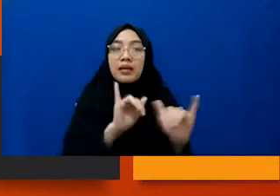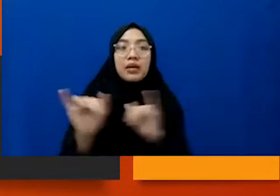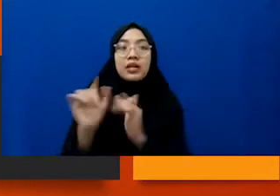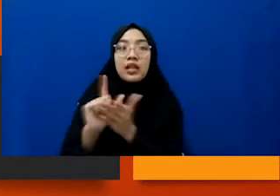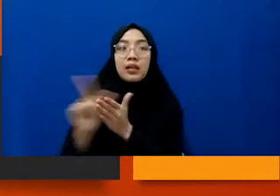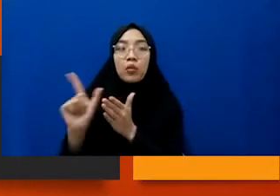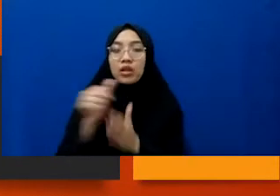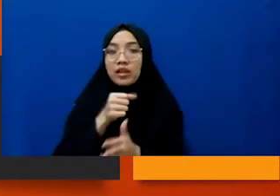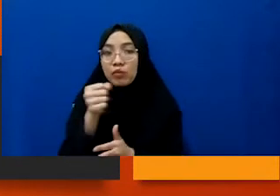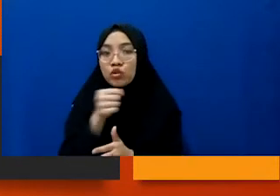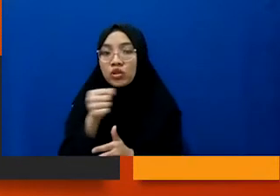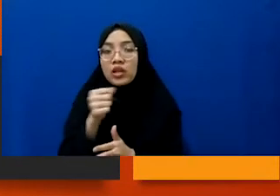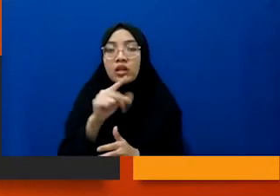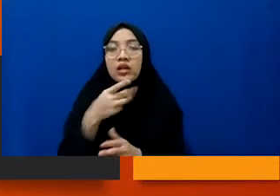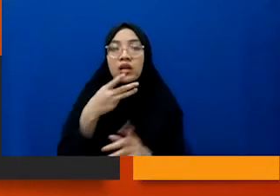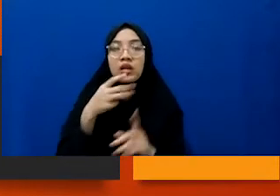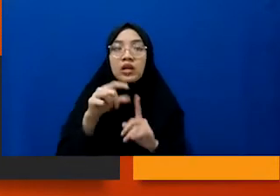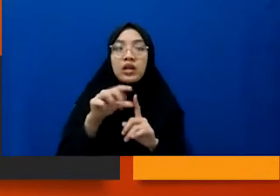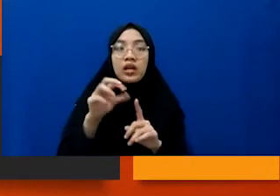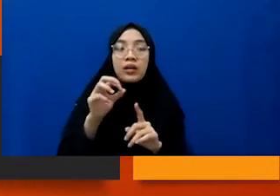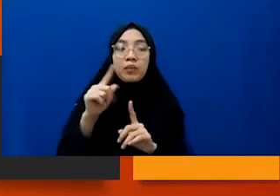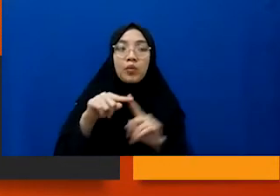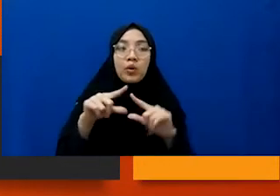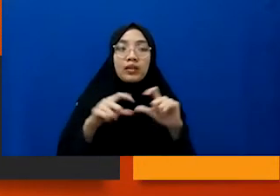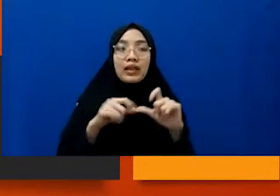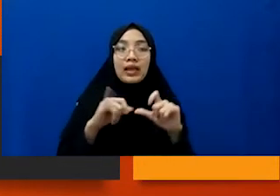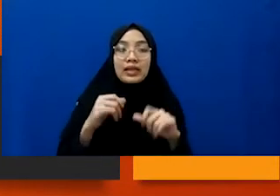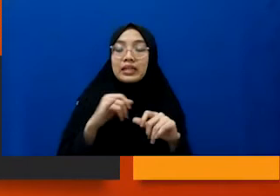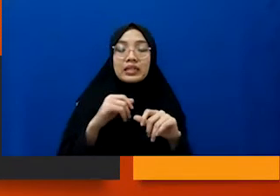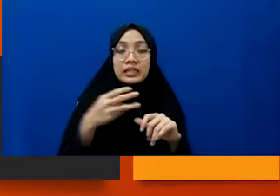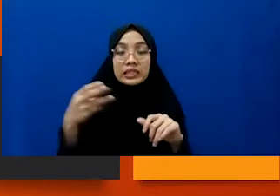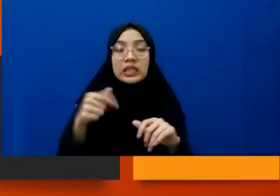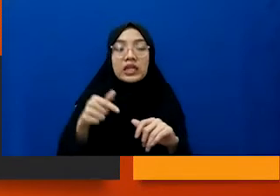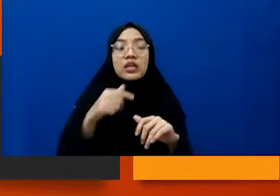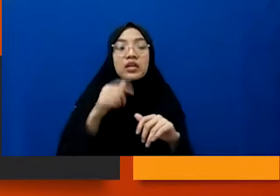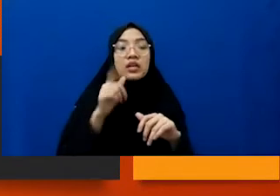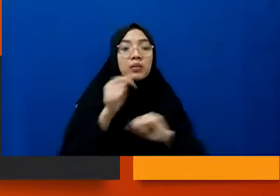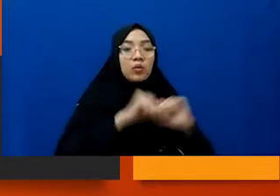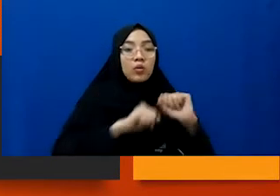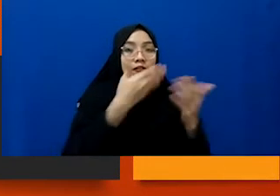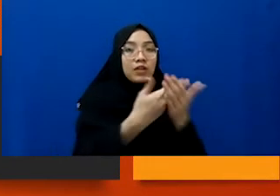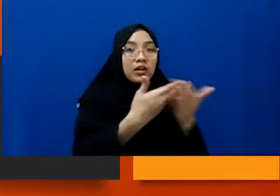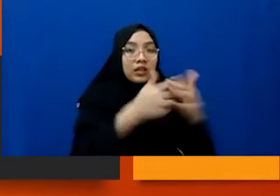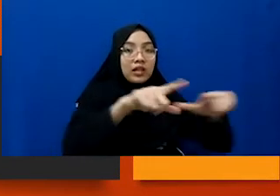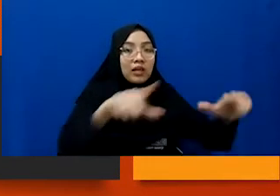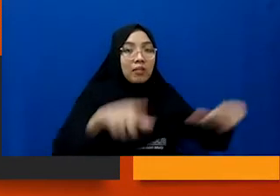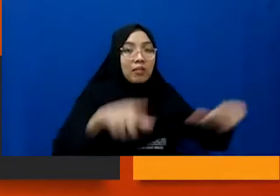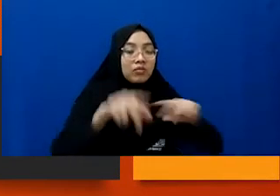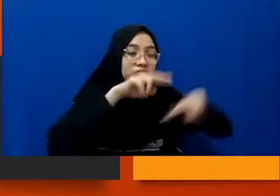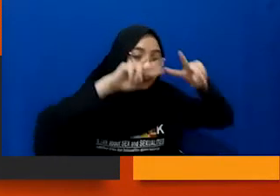-teman jadi melakukan apa keliputan mendalam di lapangan mendali fakta yang ada di lapangan jadi